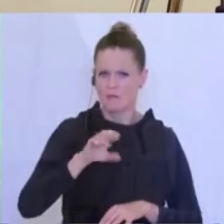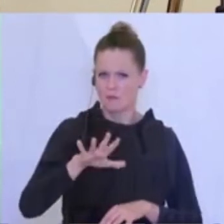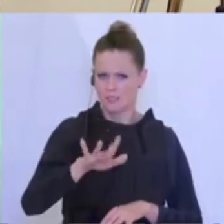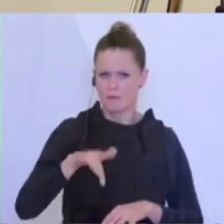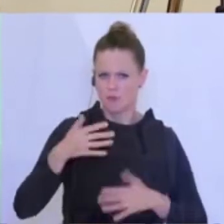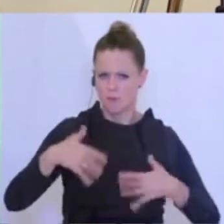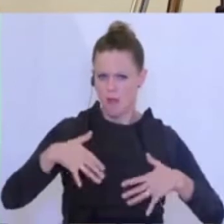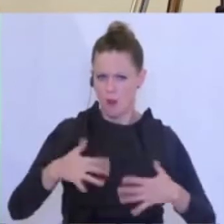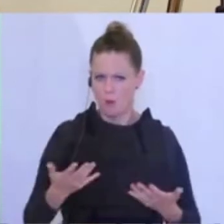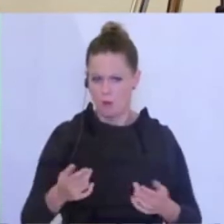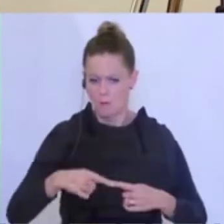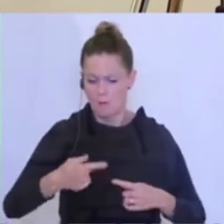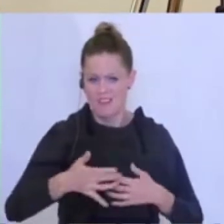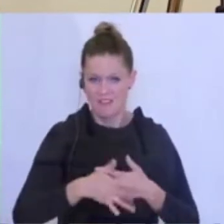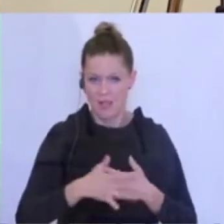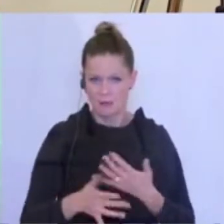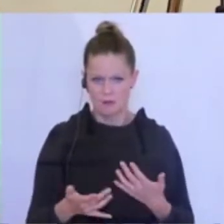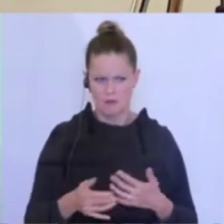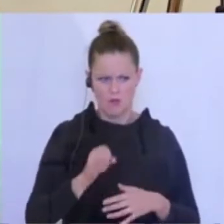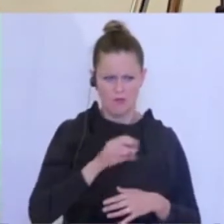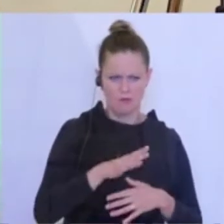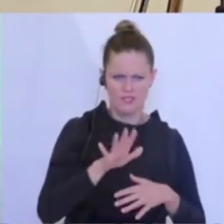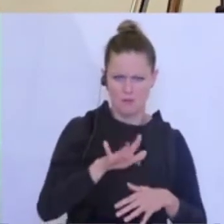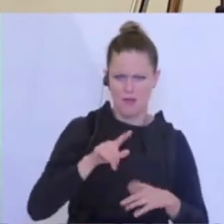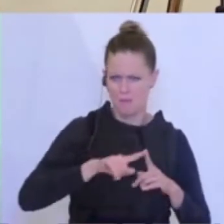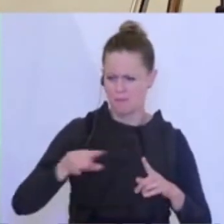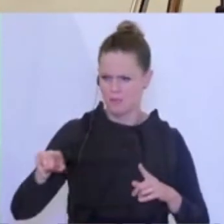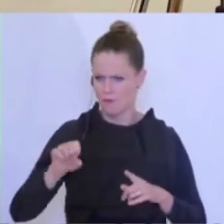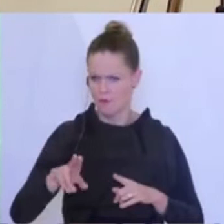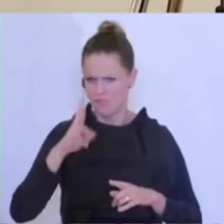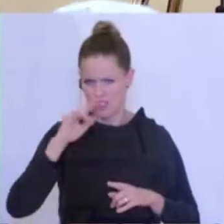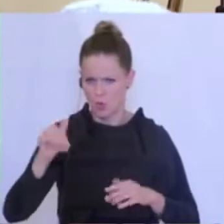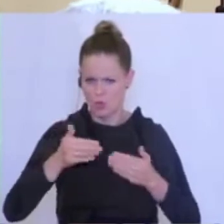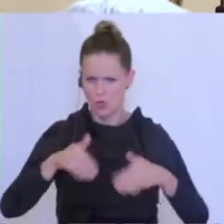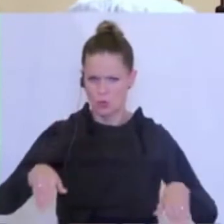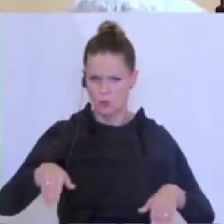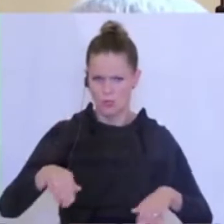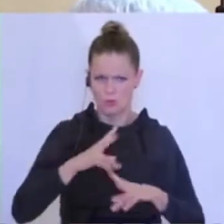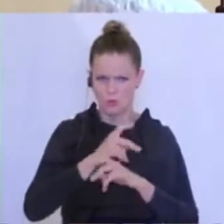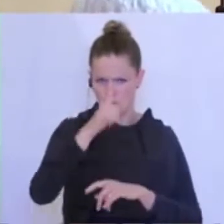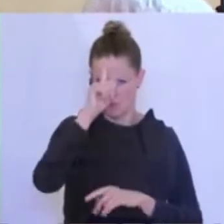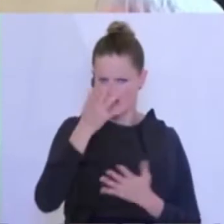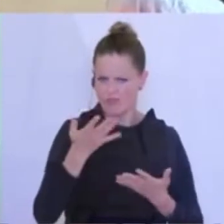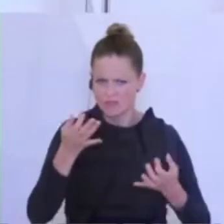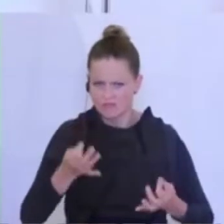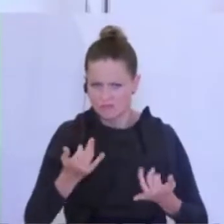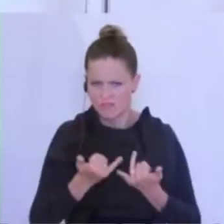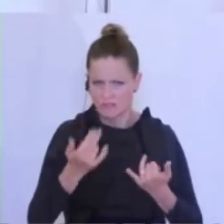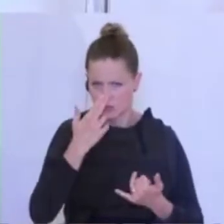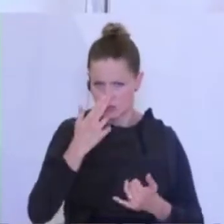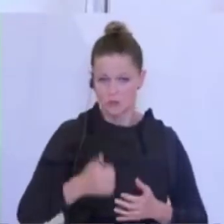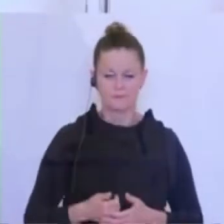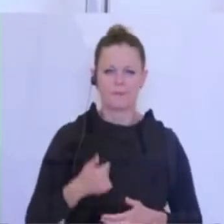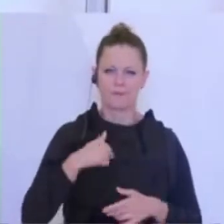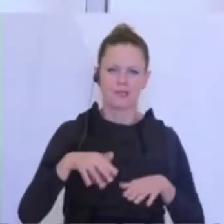Freitag. Was gilt denn jetzt zwischen 15. Mai und 15. Juni an der deutsch-österreichischen Grenze? Danke. Dann beginne ich vielleicht